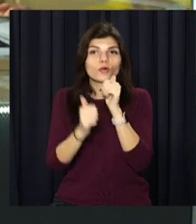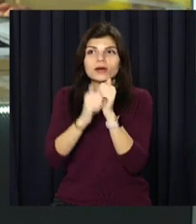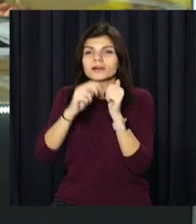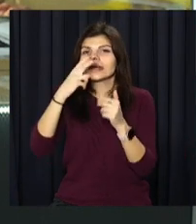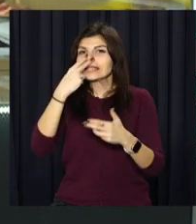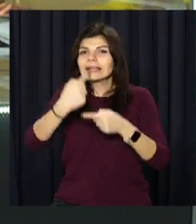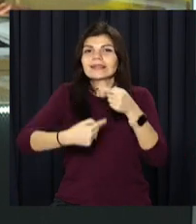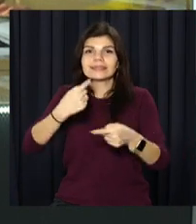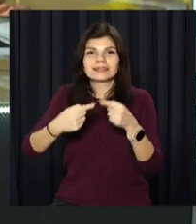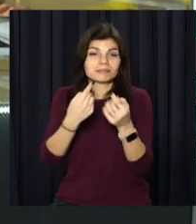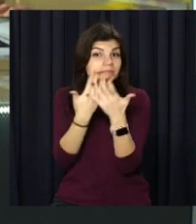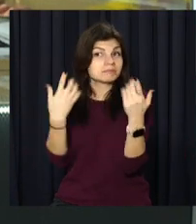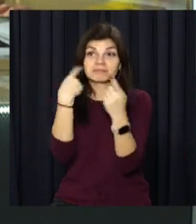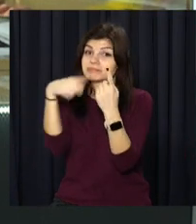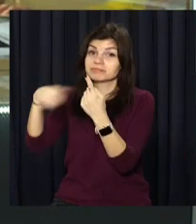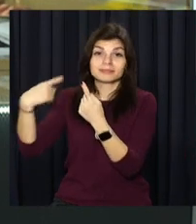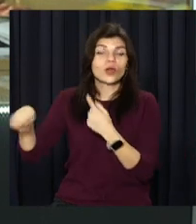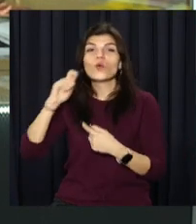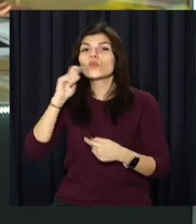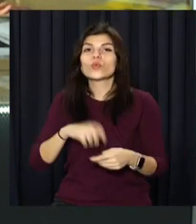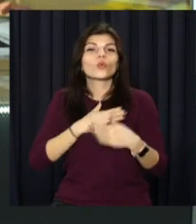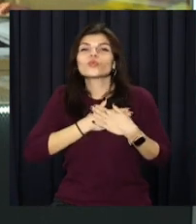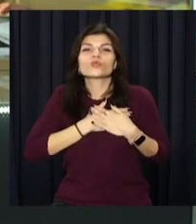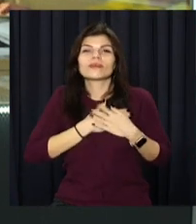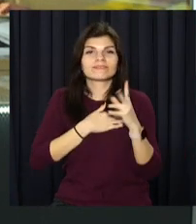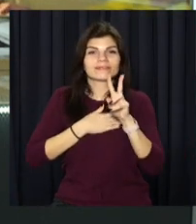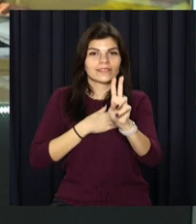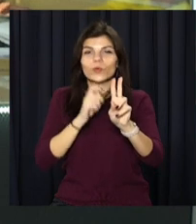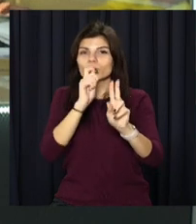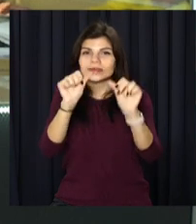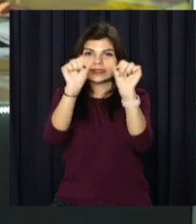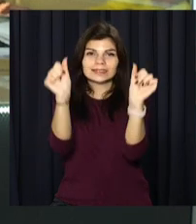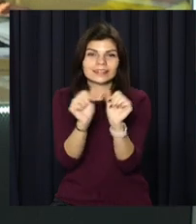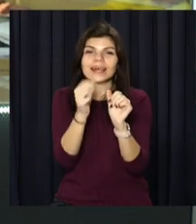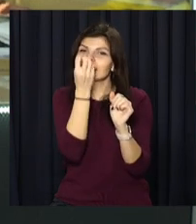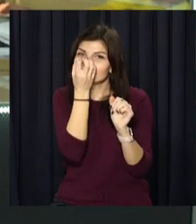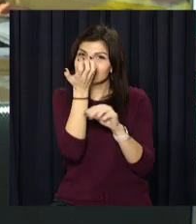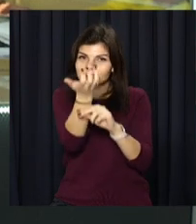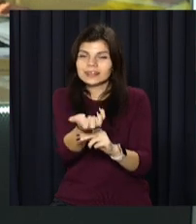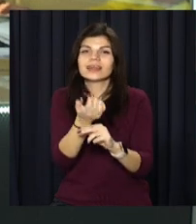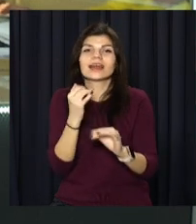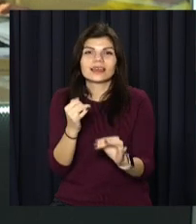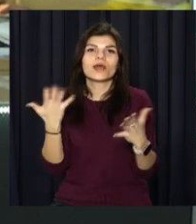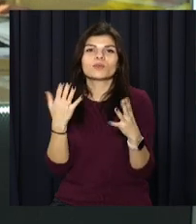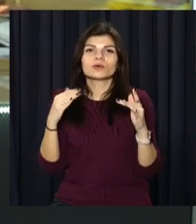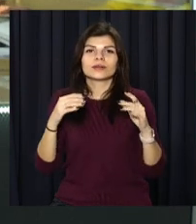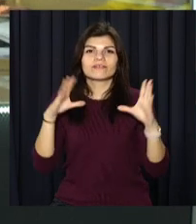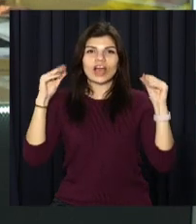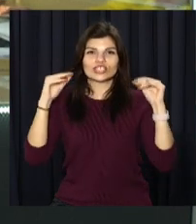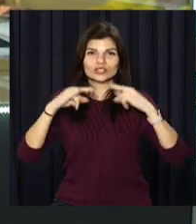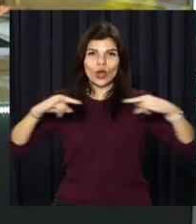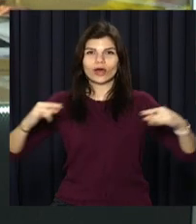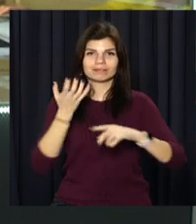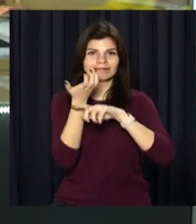традиції святкування різняться. В Україні коханим зазвичай дарують валентинки, квіти та влаштовують романтичну вечерю.